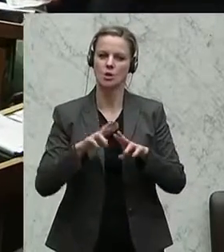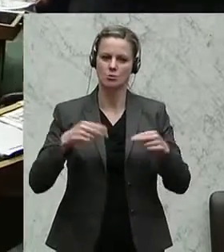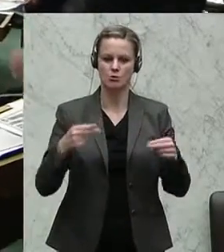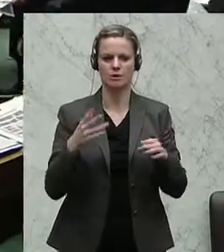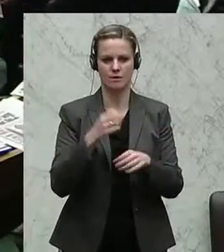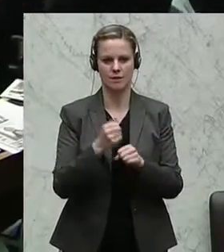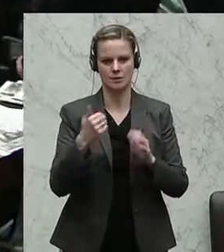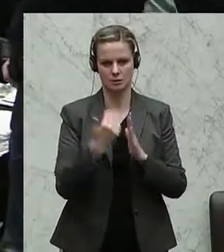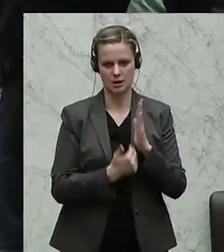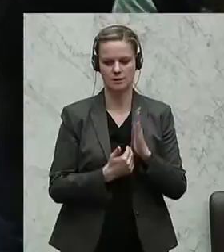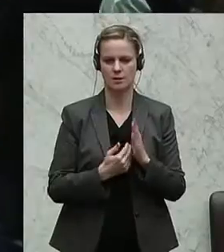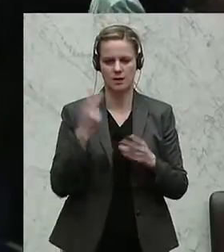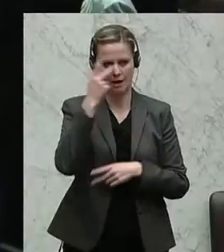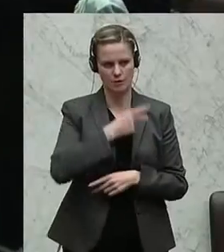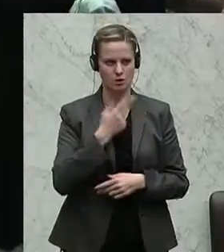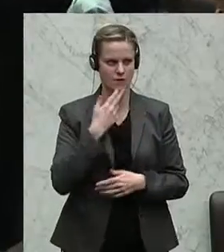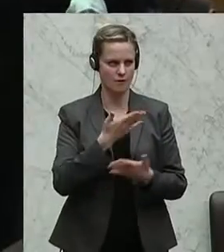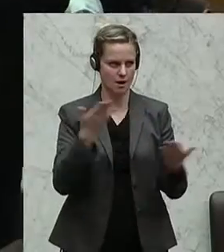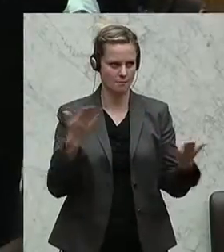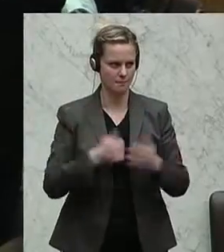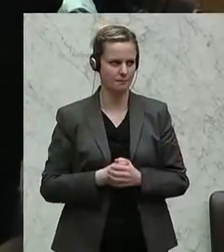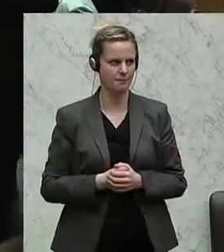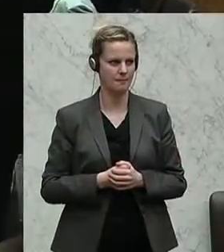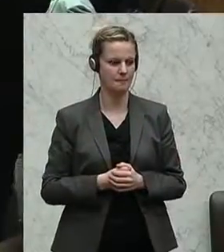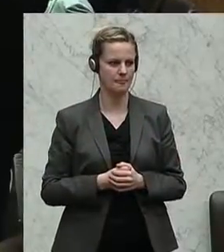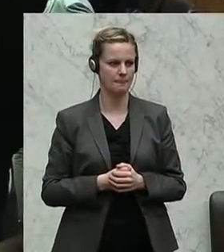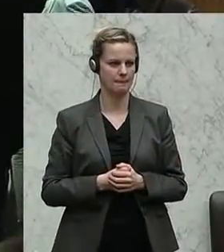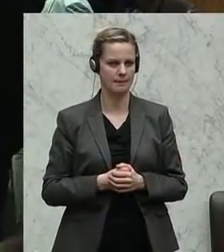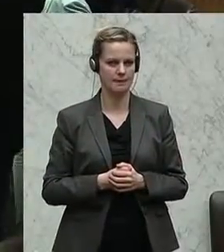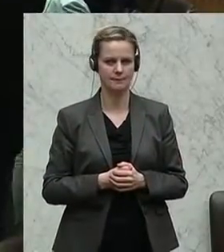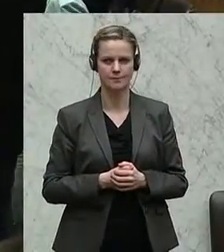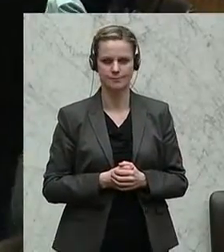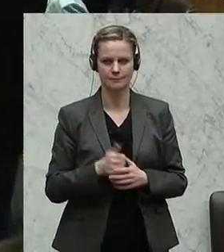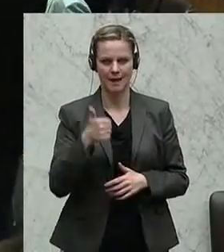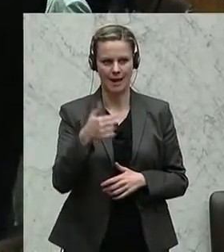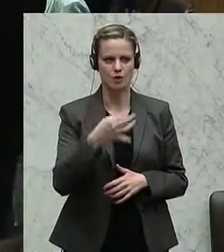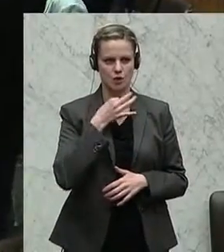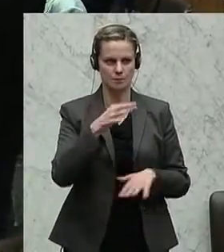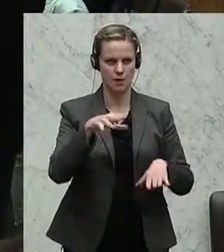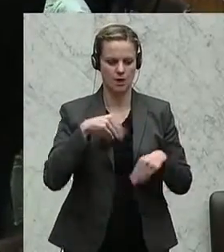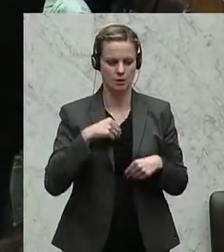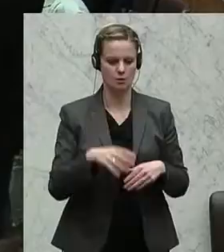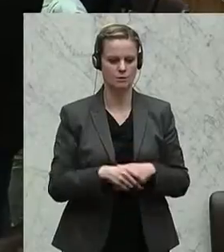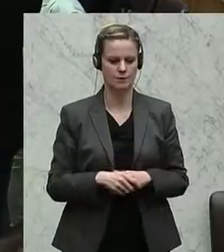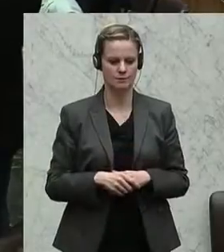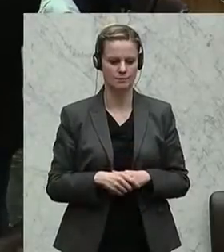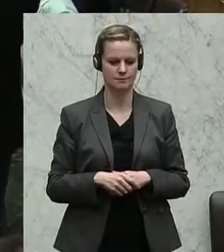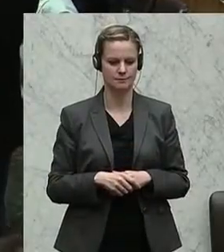zu erteilen. Wer stimmt zu? Das ist einstimmig angenommen.